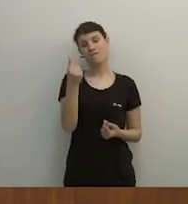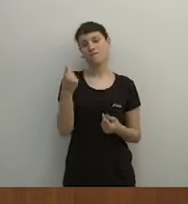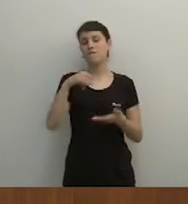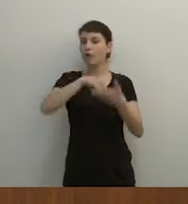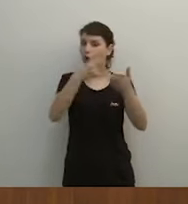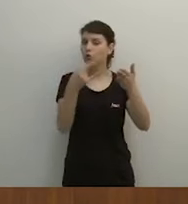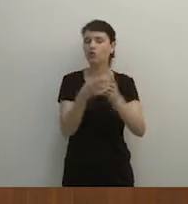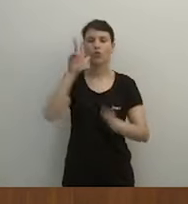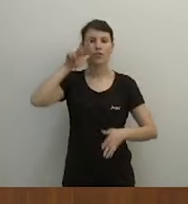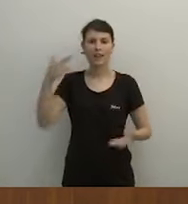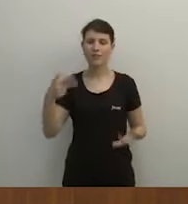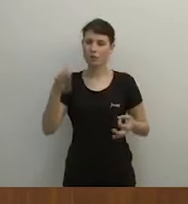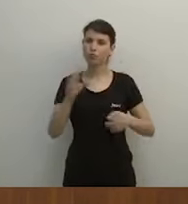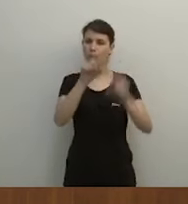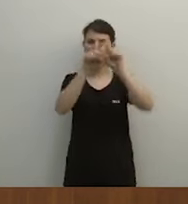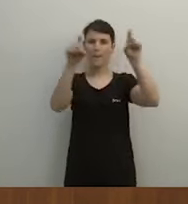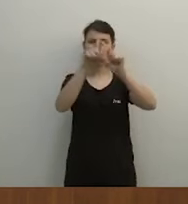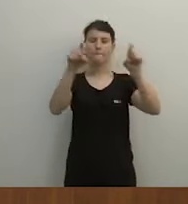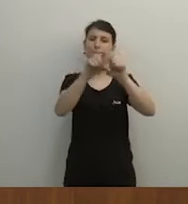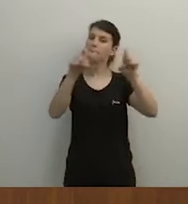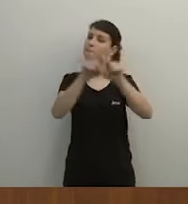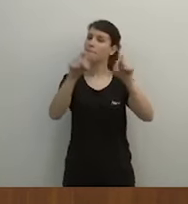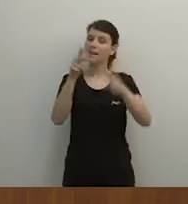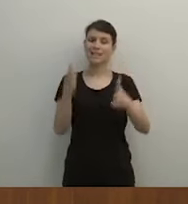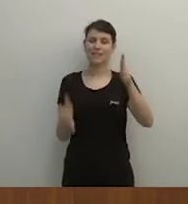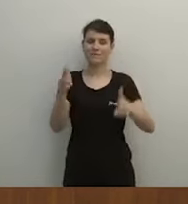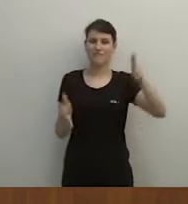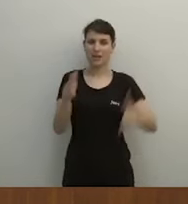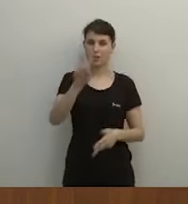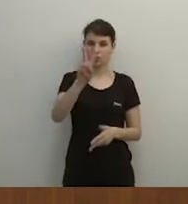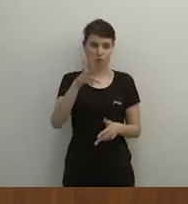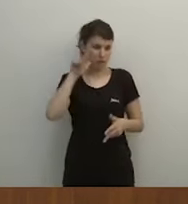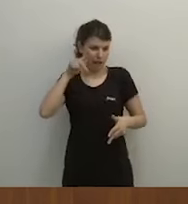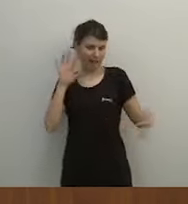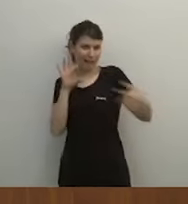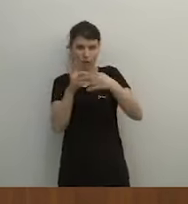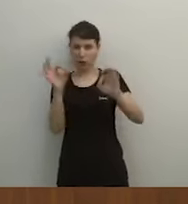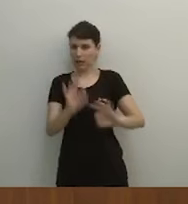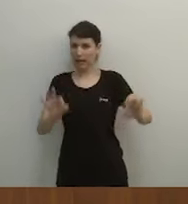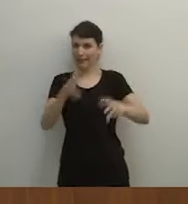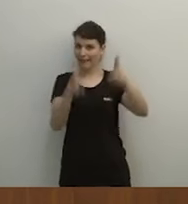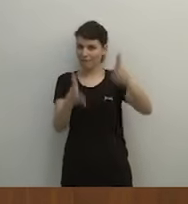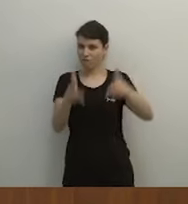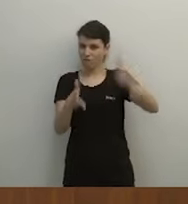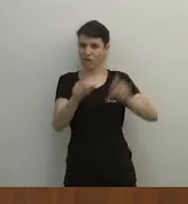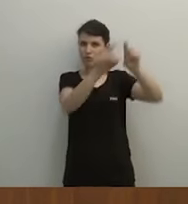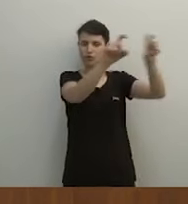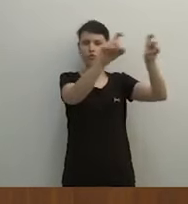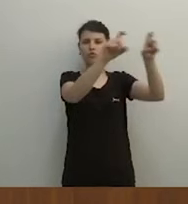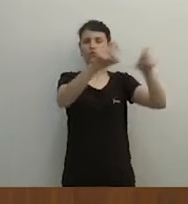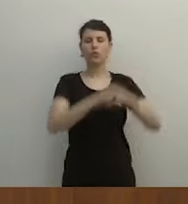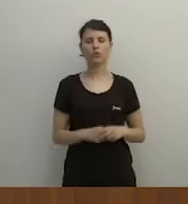on dues empreses basques, Resaborem Alacant, amb seu en el mateix edifici del Partit Popular de Ghecho,